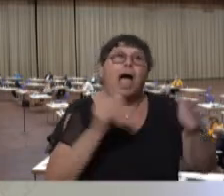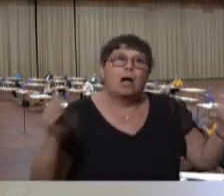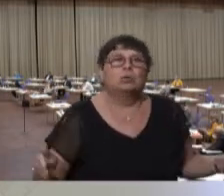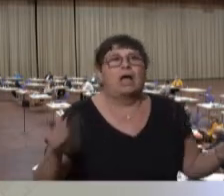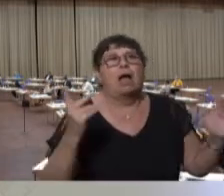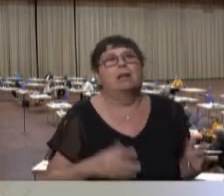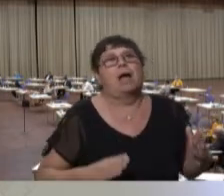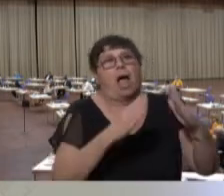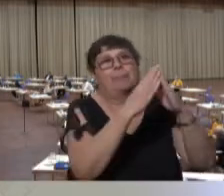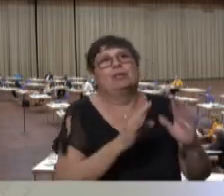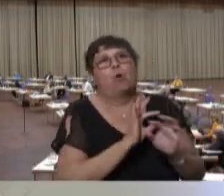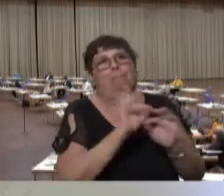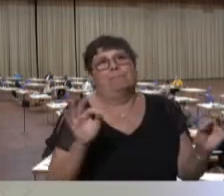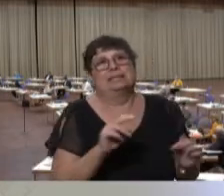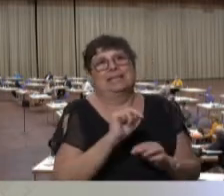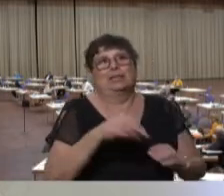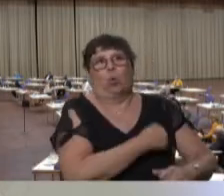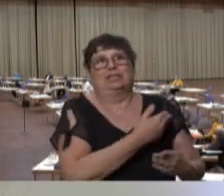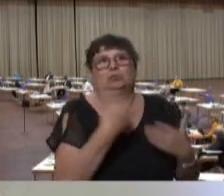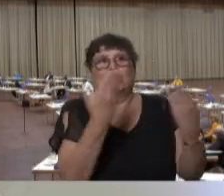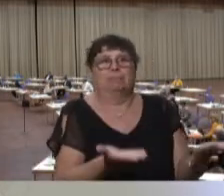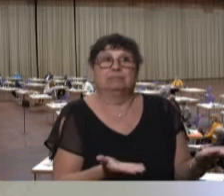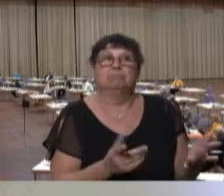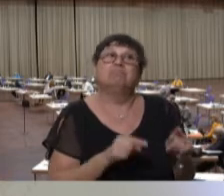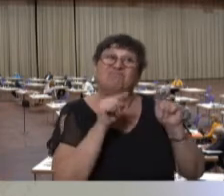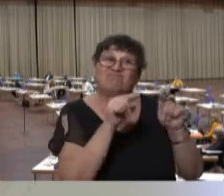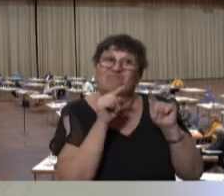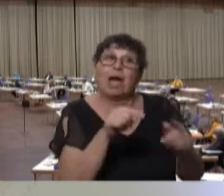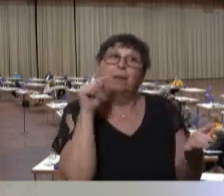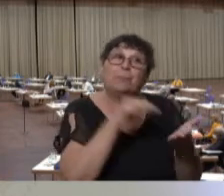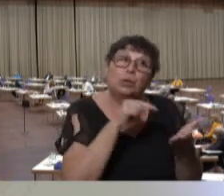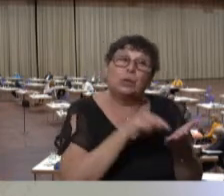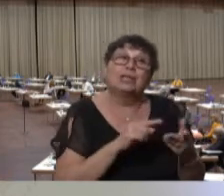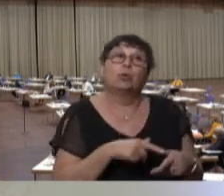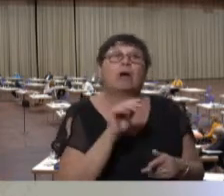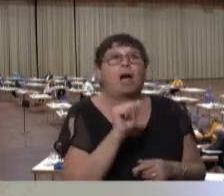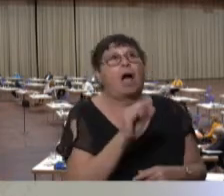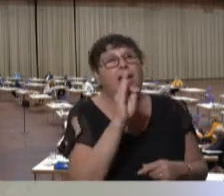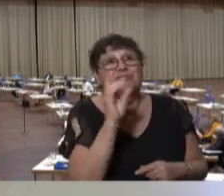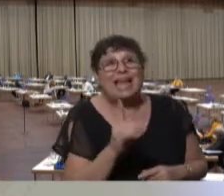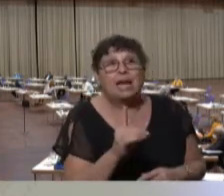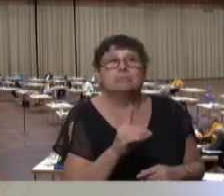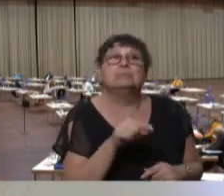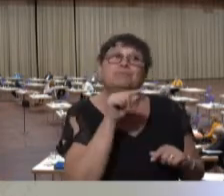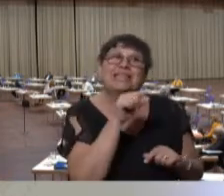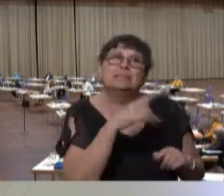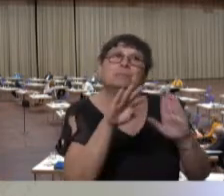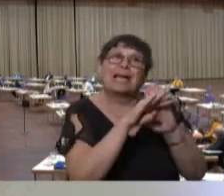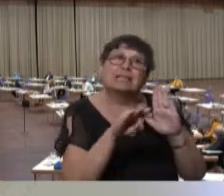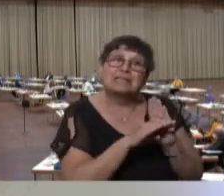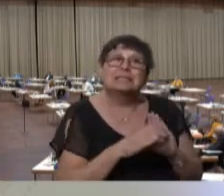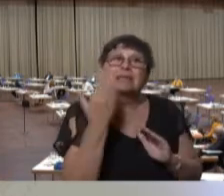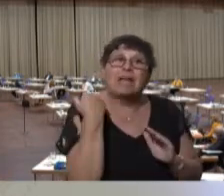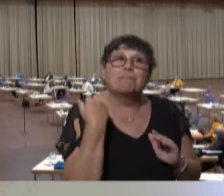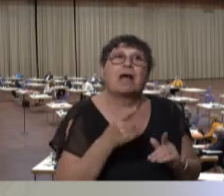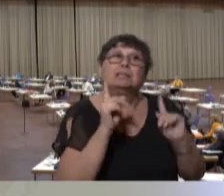Abiturbestnoten vorzugehen. Und das war die Begründung dafür, dass die AfD diesem Gesetz damals und